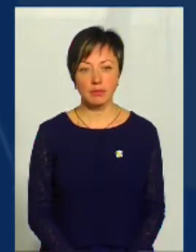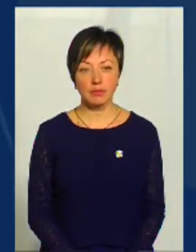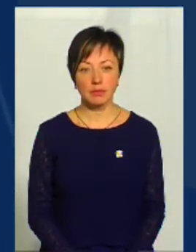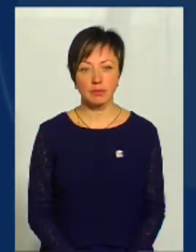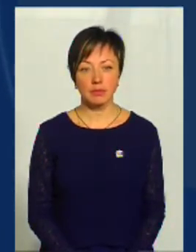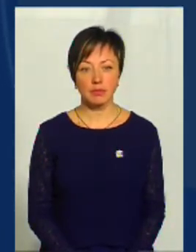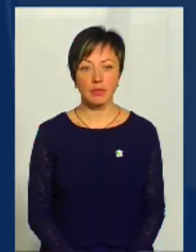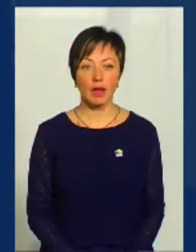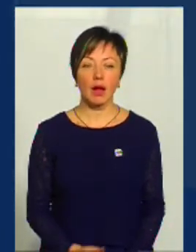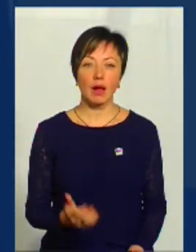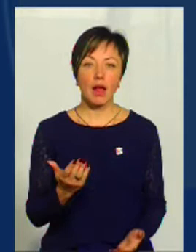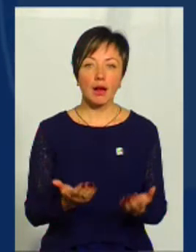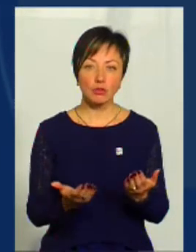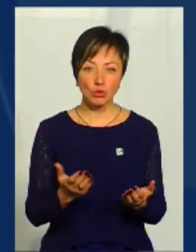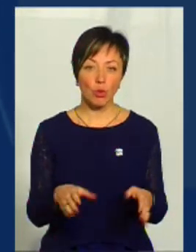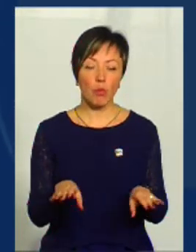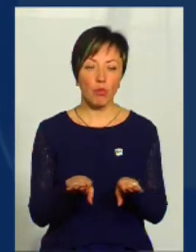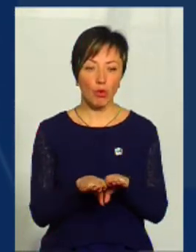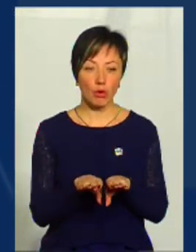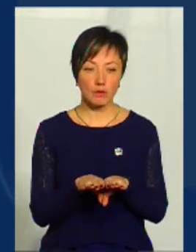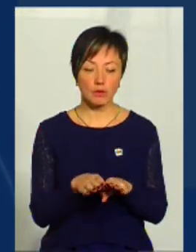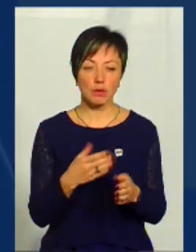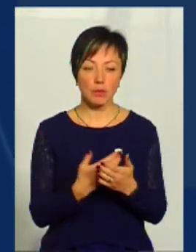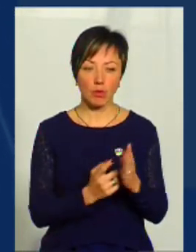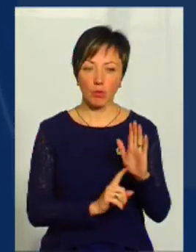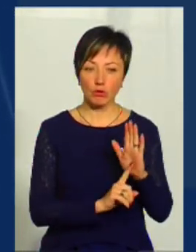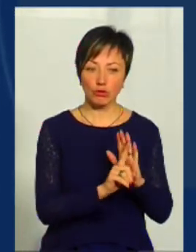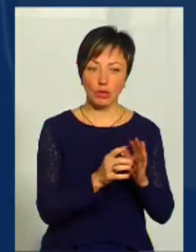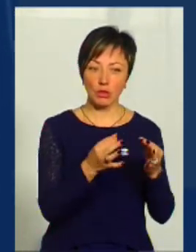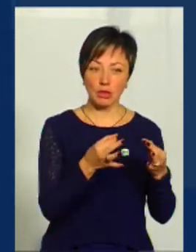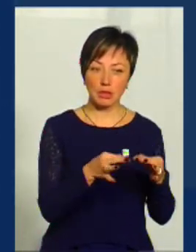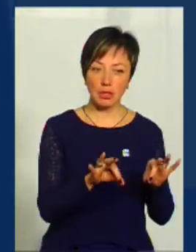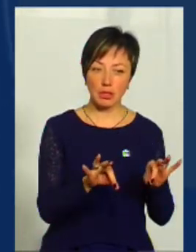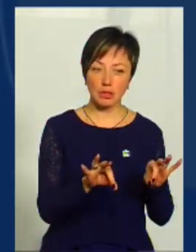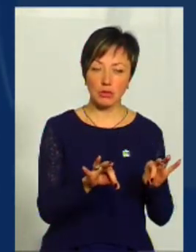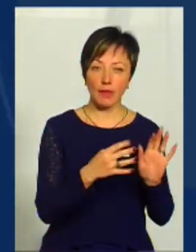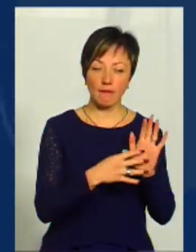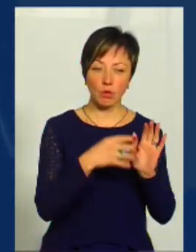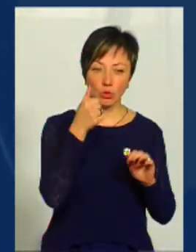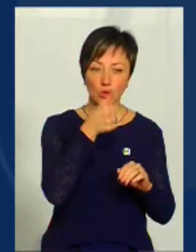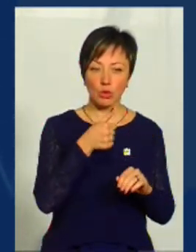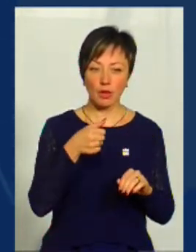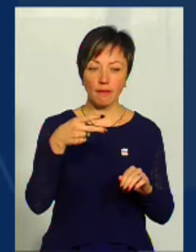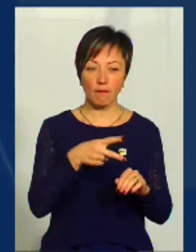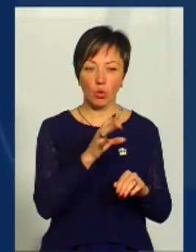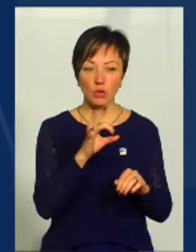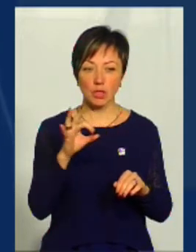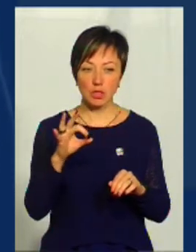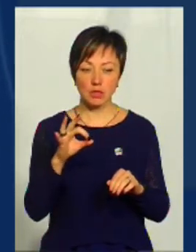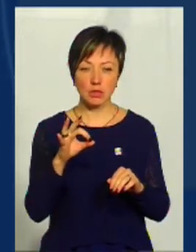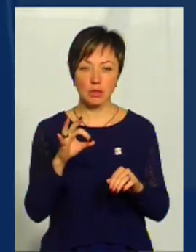Якщо порівнювати, ну, наприклад, беремо умовно початок незалежності, 90-ти роки, 2000-ні, поє